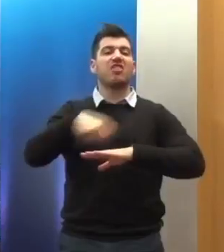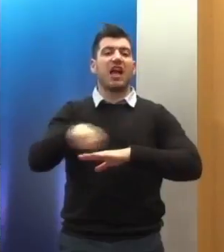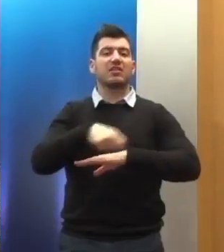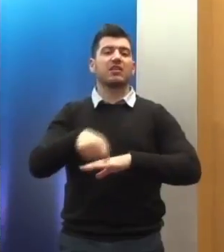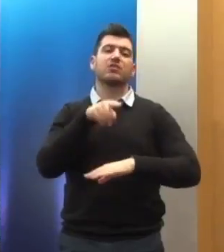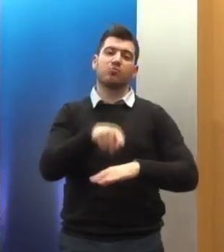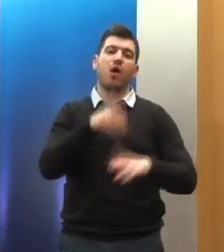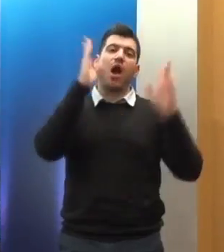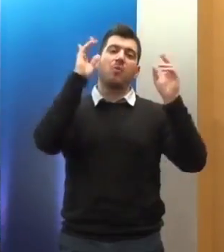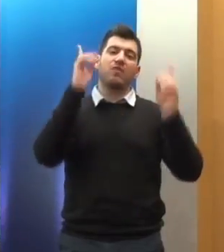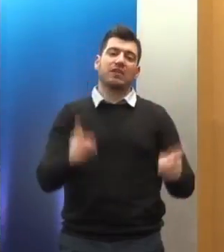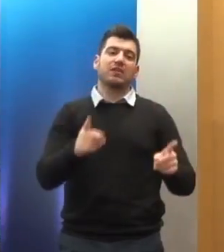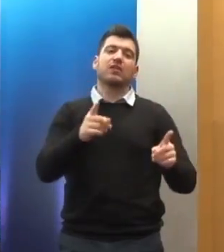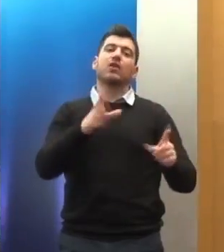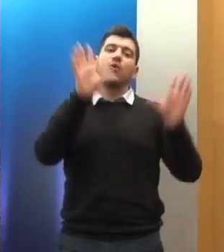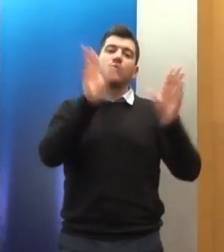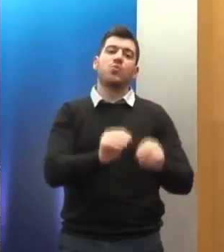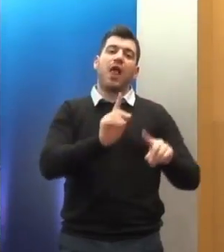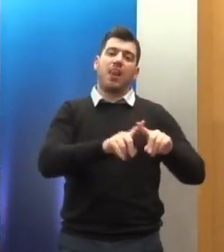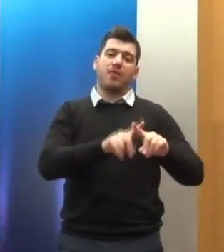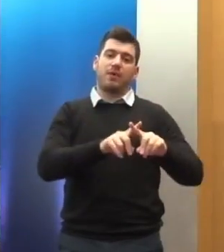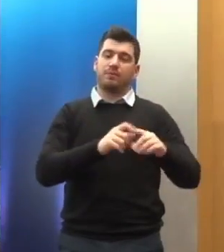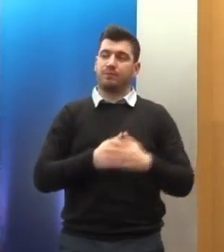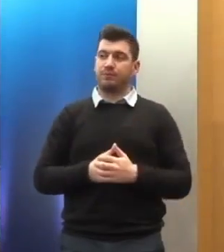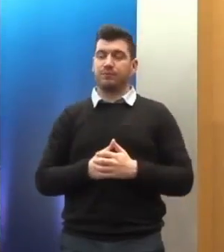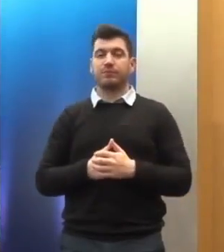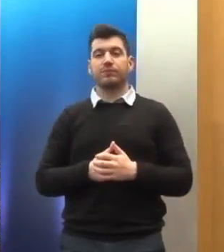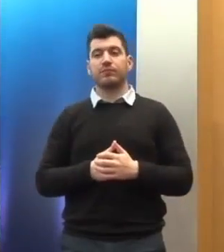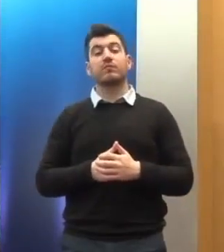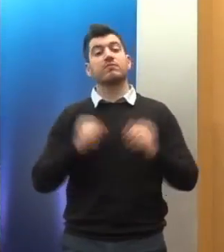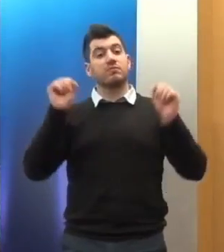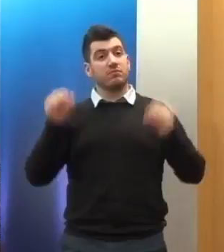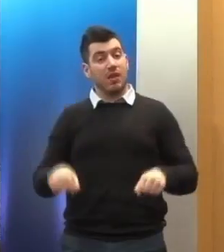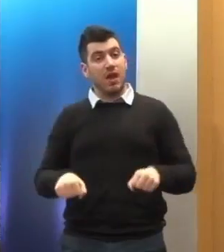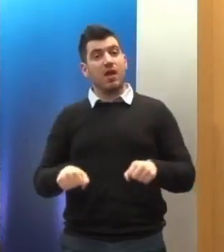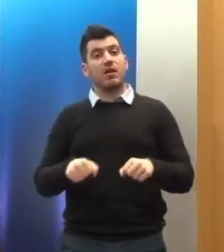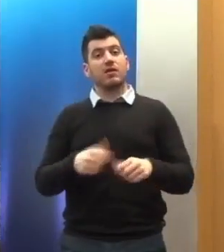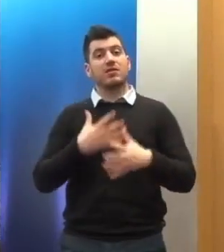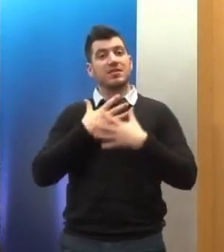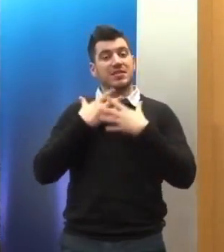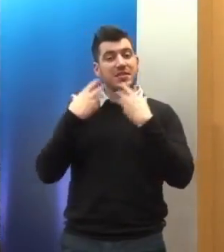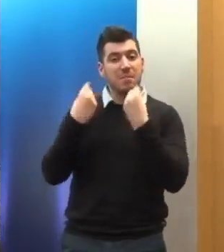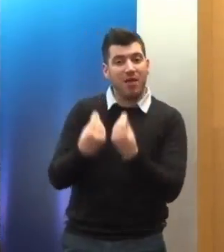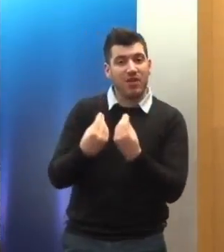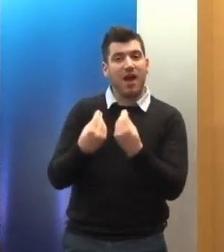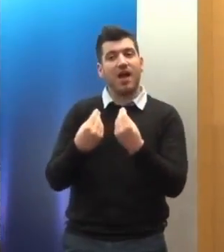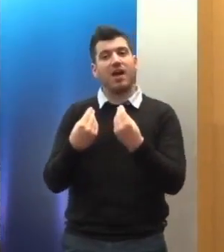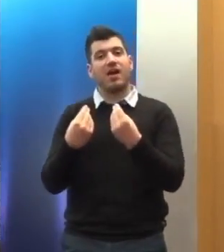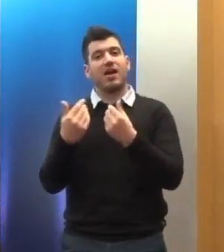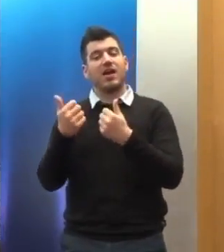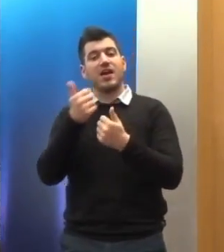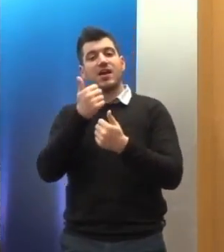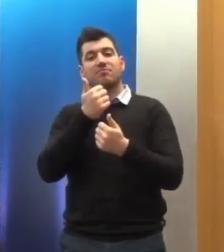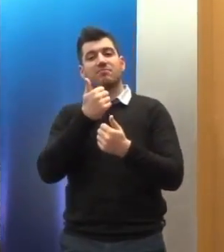Αυτές είναι οι λίγες παρατηρήσεις που θέλω να πω. Ναι, συμπάθεια, κατανόηση, κύριε Καστανάκη,